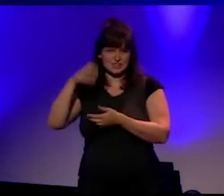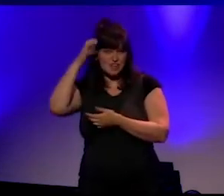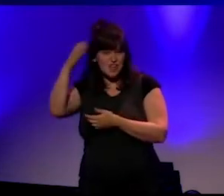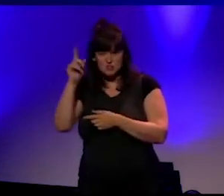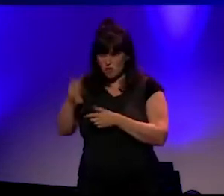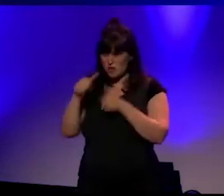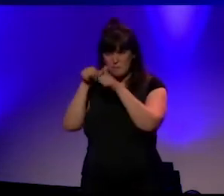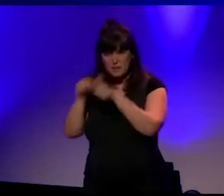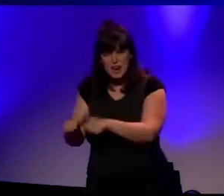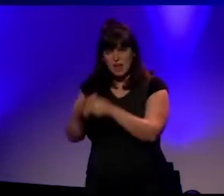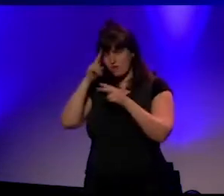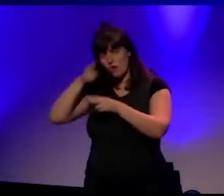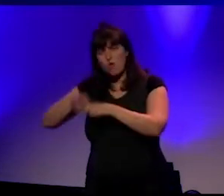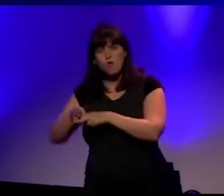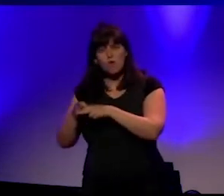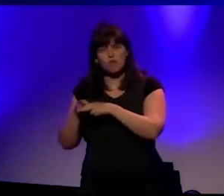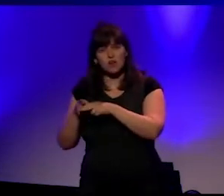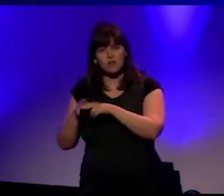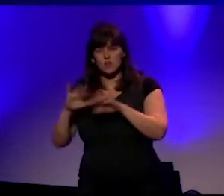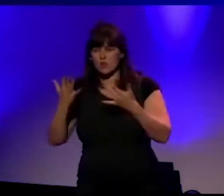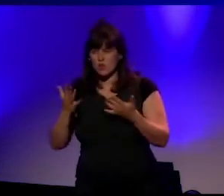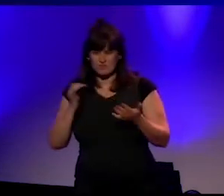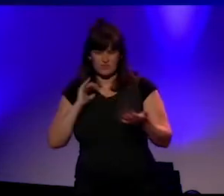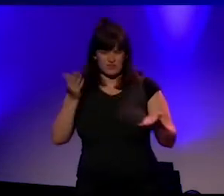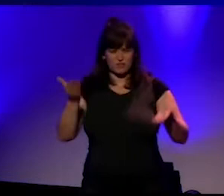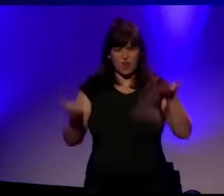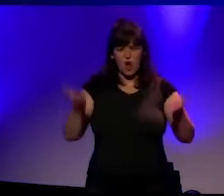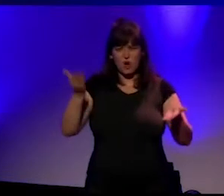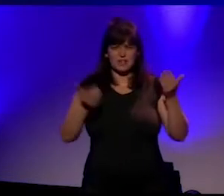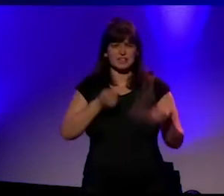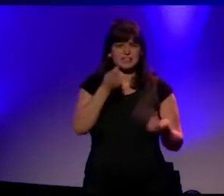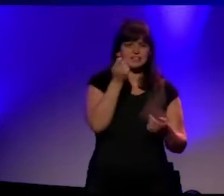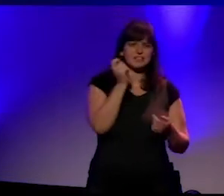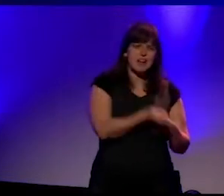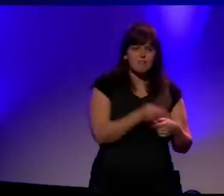De verhouding, die lastige, tussen sanctie en herstel.